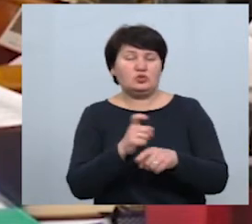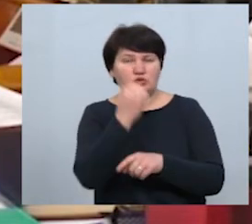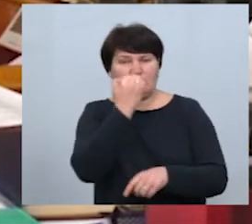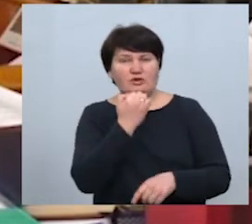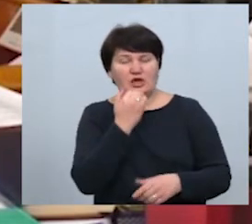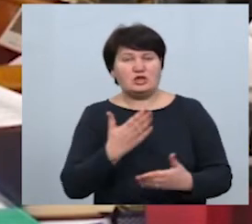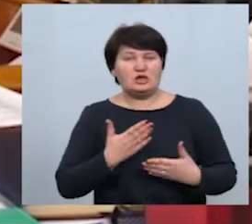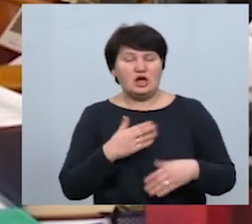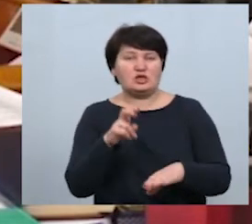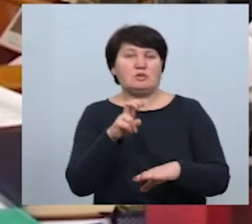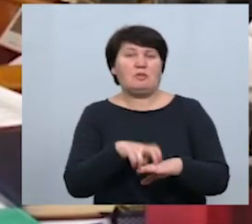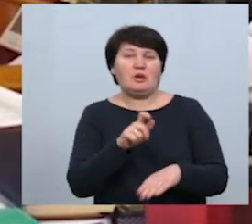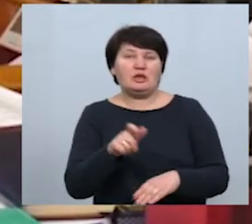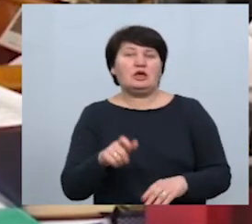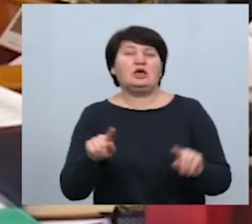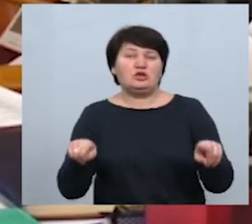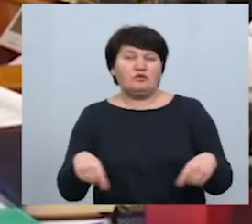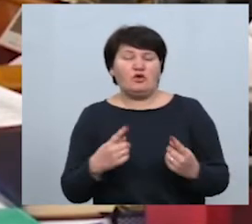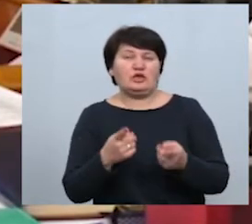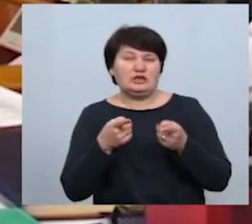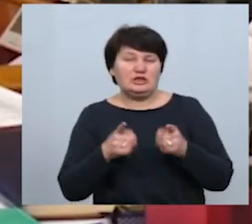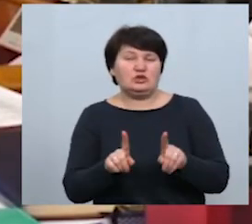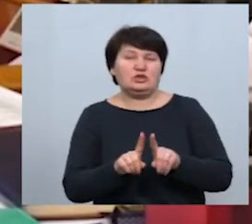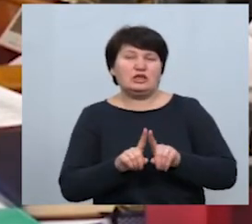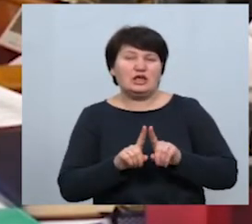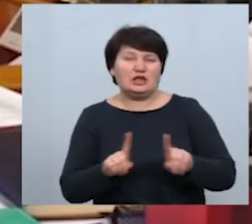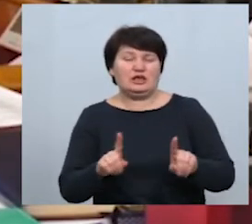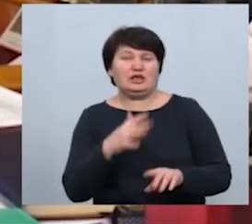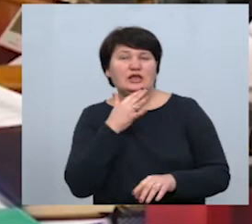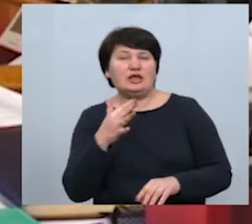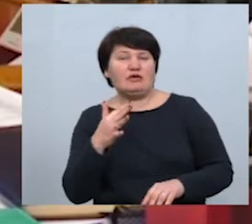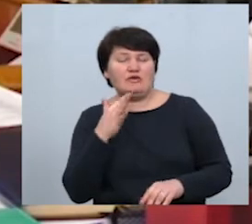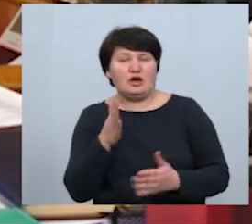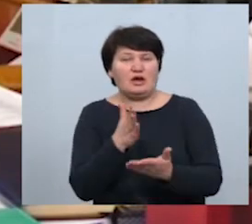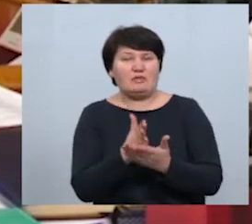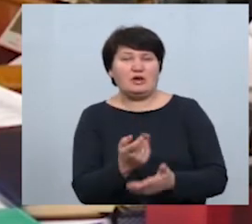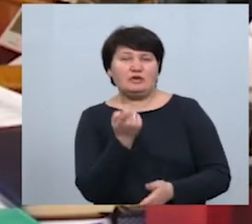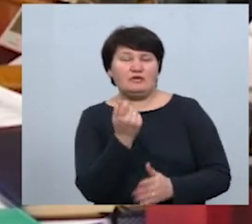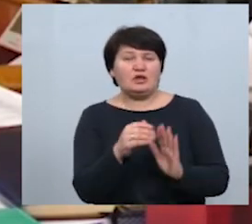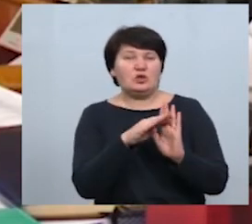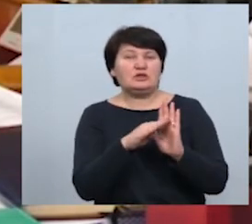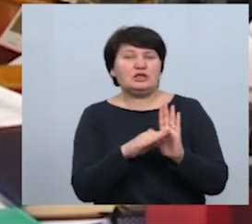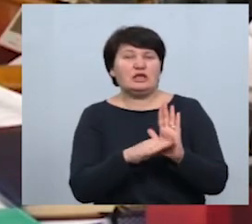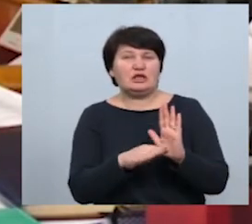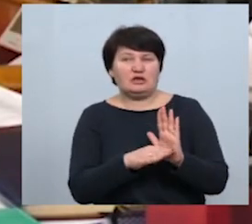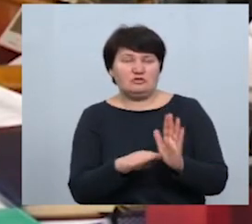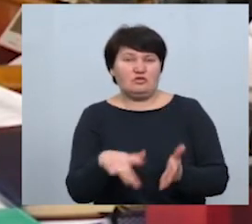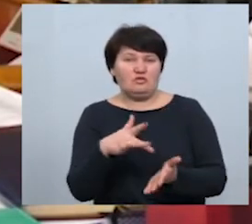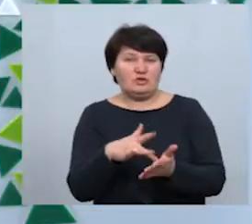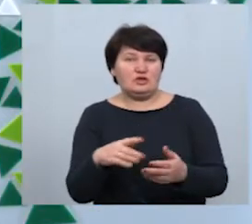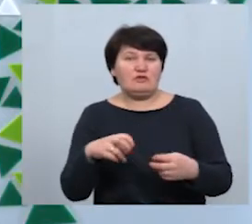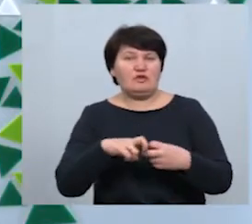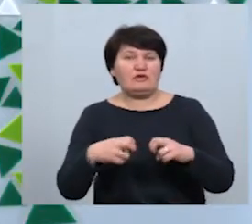медикам, які сьогодні творять справді дива і ми маємо таку невелику статистику смертності в місті Івано-Франківську.